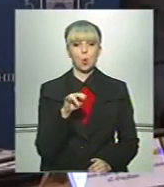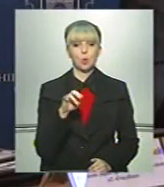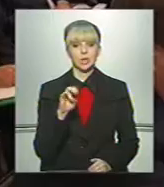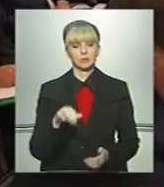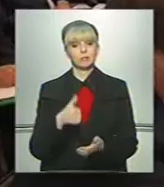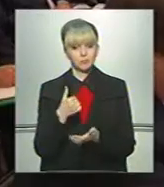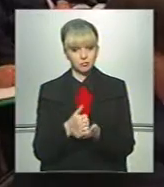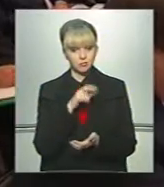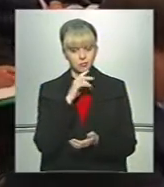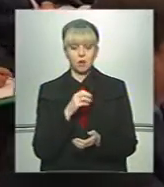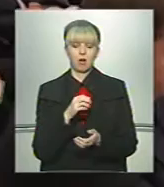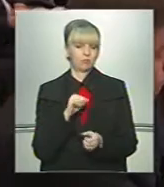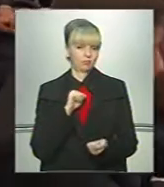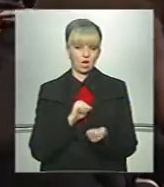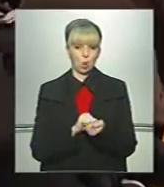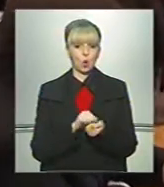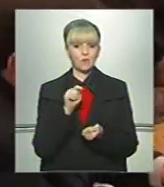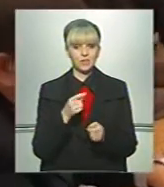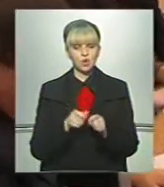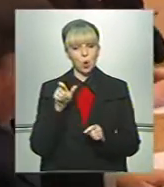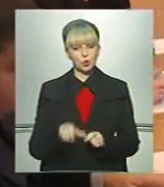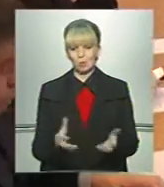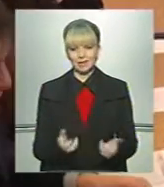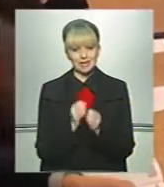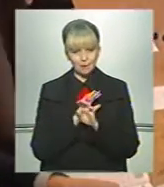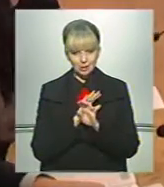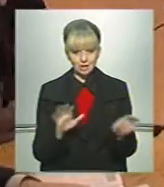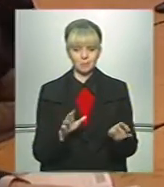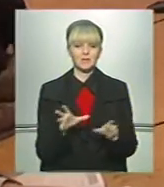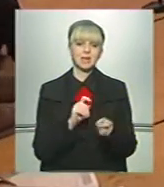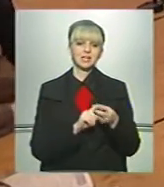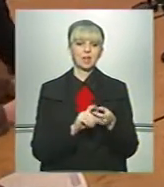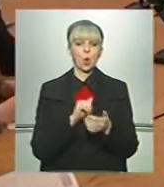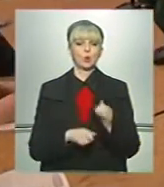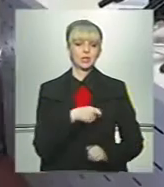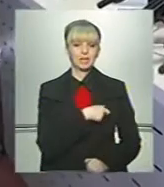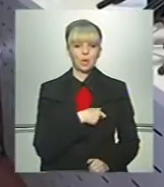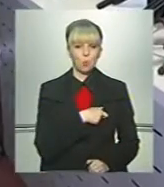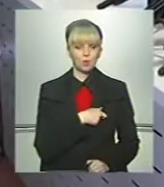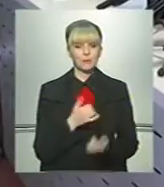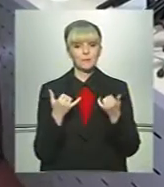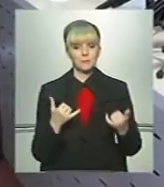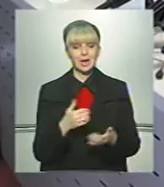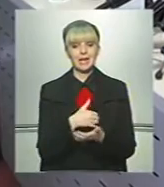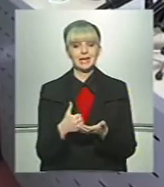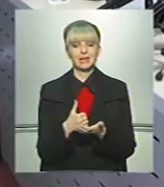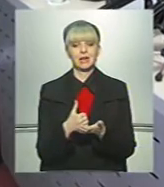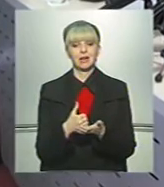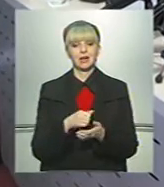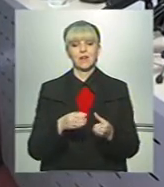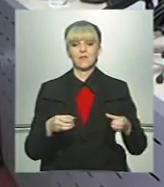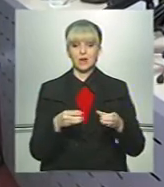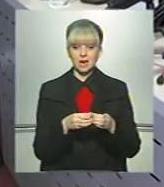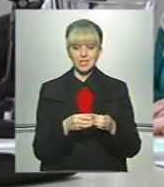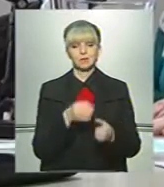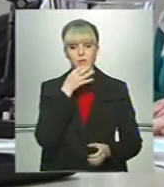Чільник Чернівців категоричний. Він цю особу не підтримує, але все залежить від депутатів. Нині ж лідер фракції «Рідне місто»